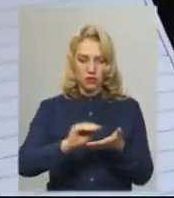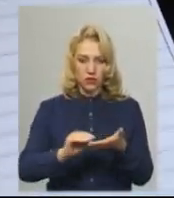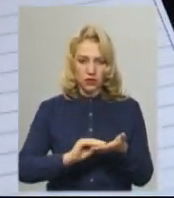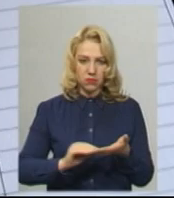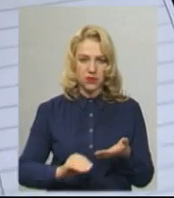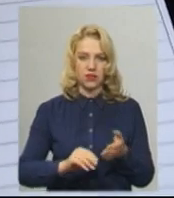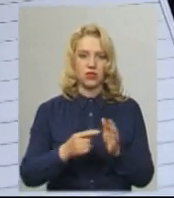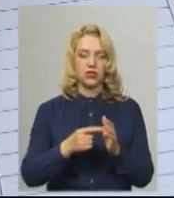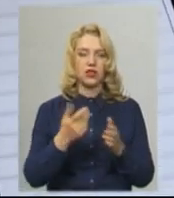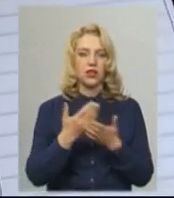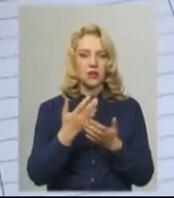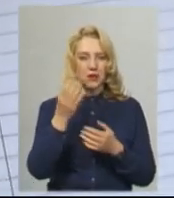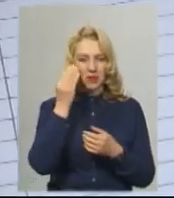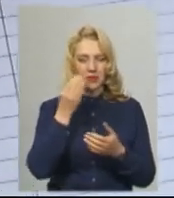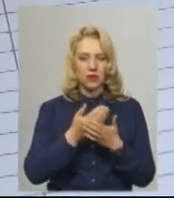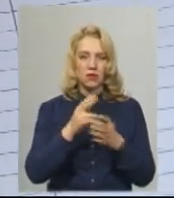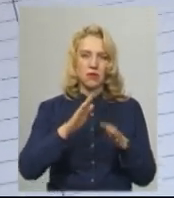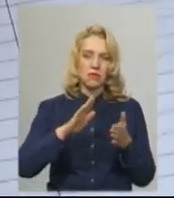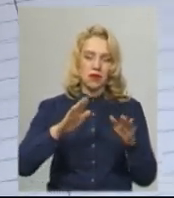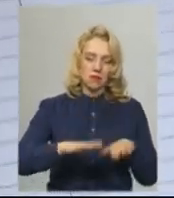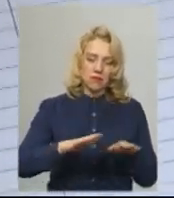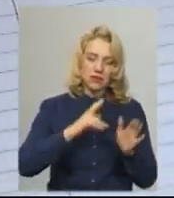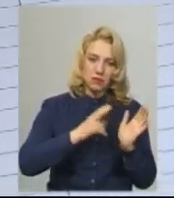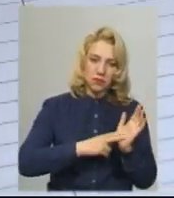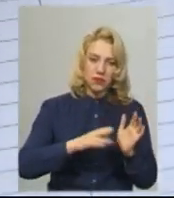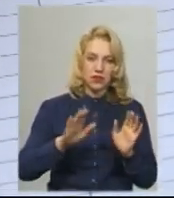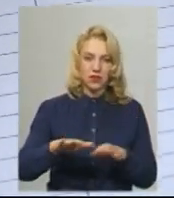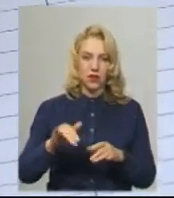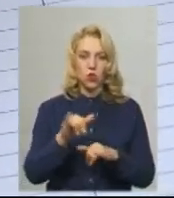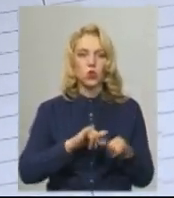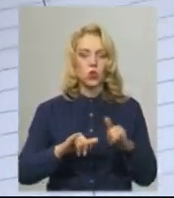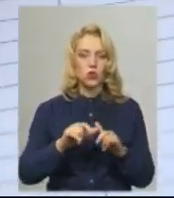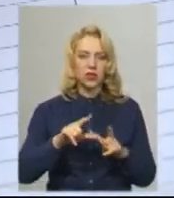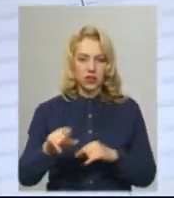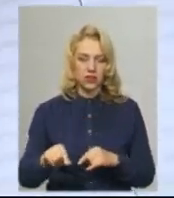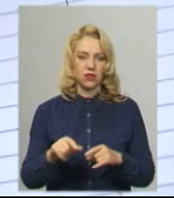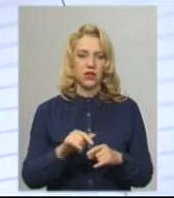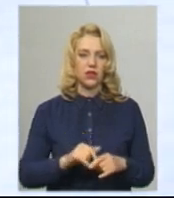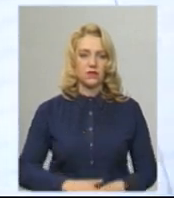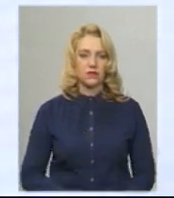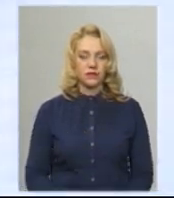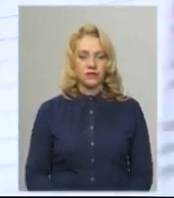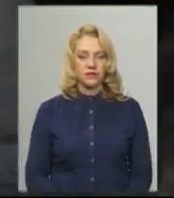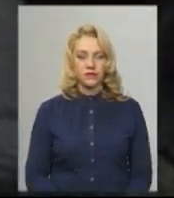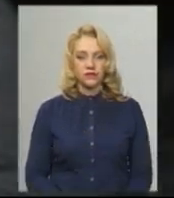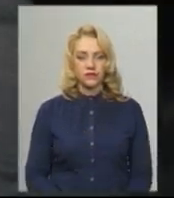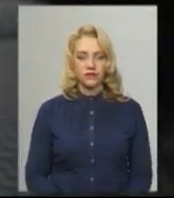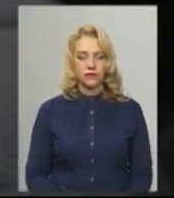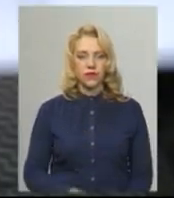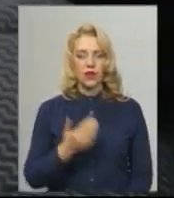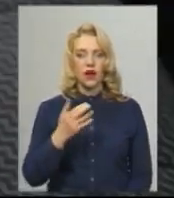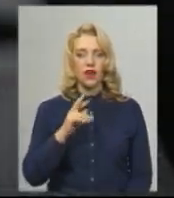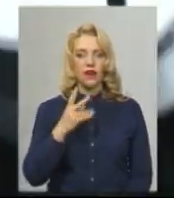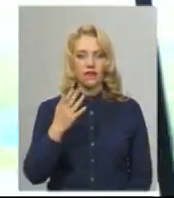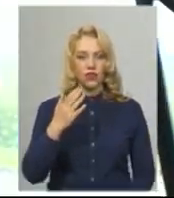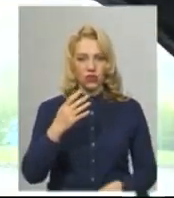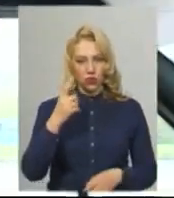примітки, місце переписки, місце все. Маршрут звідки, куди вона їде, і прийде, чи не я попереду. – Як ви думаєте, а як пасажири будуть